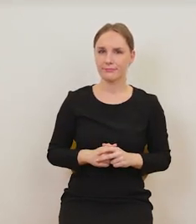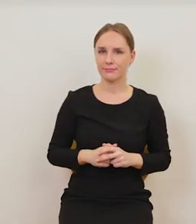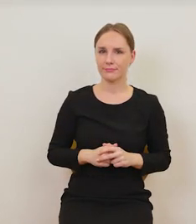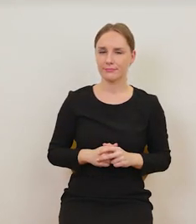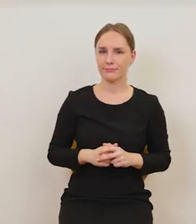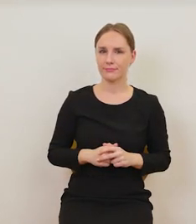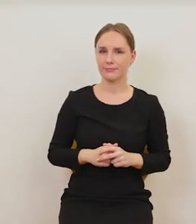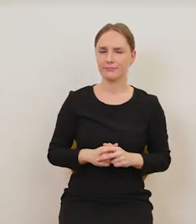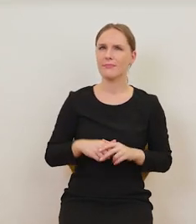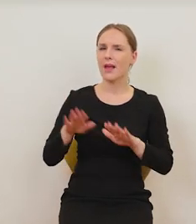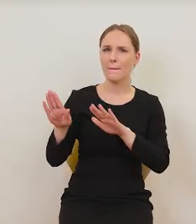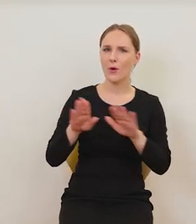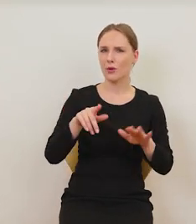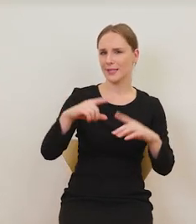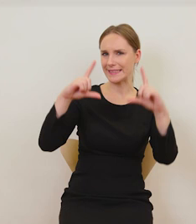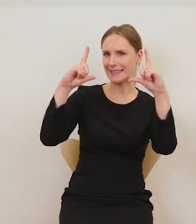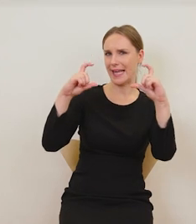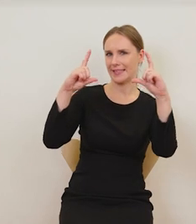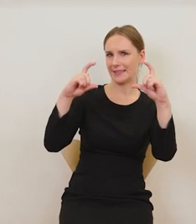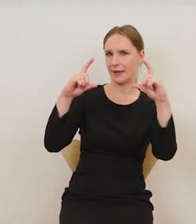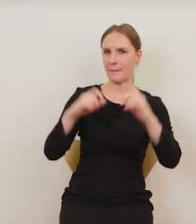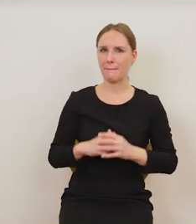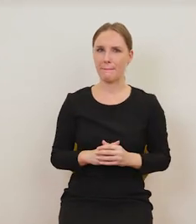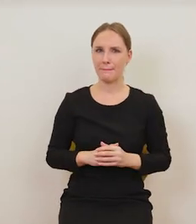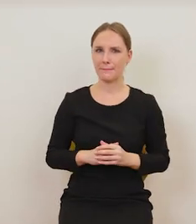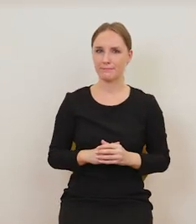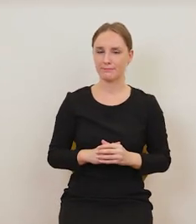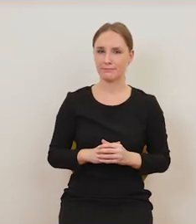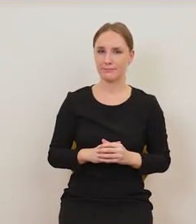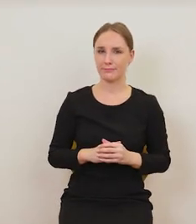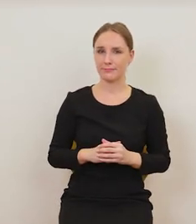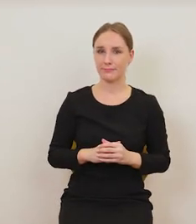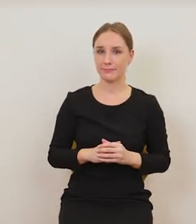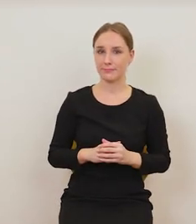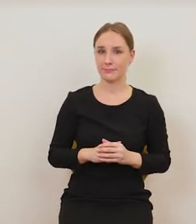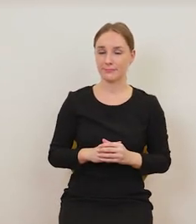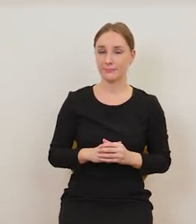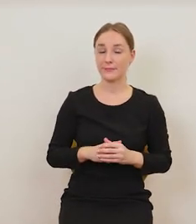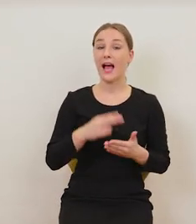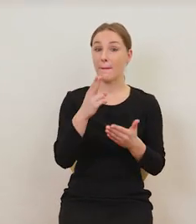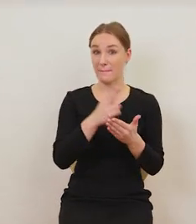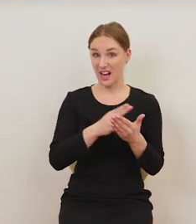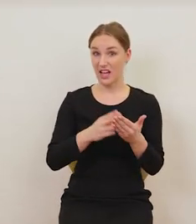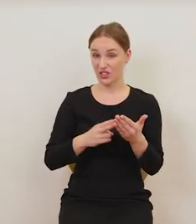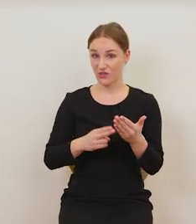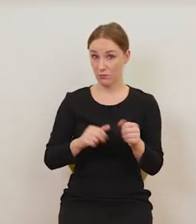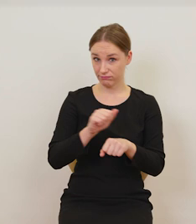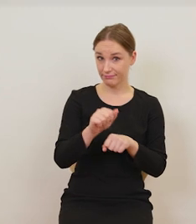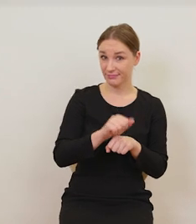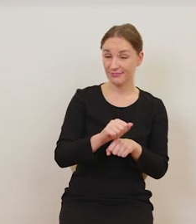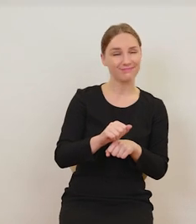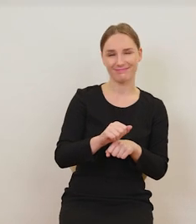Tak jakby to było zdjęcie, pozowanie do zdjęcia, co nie jest zwyczajem w malarstwie.